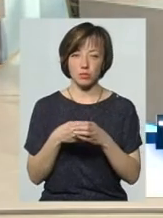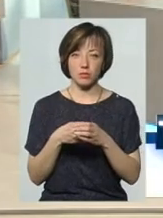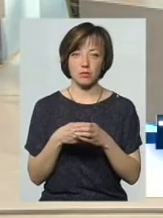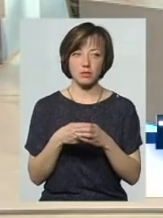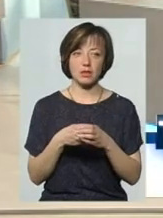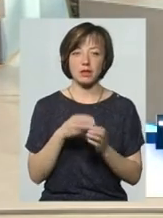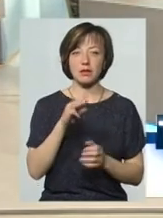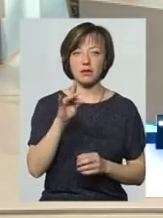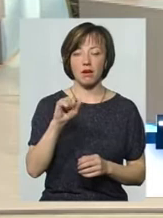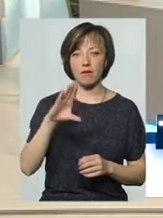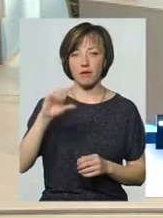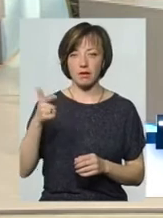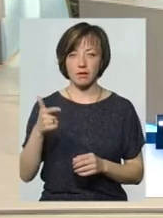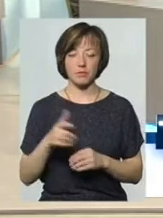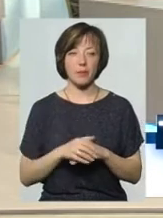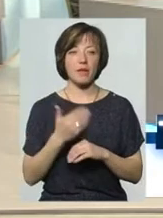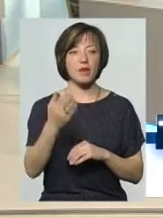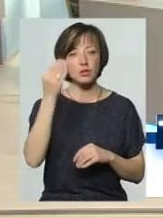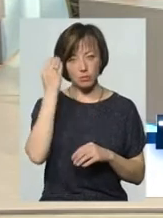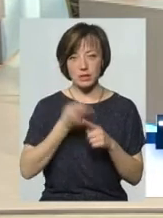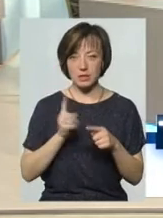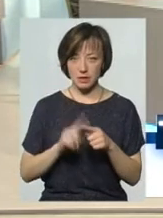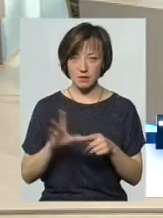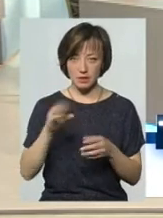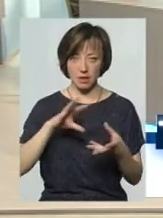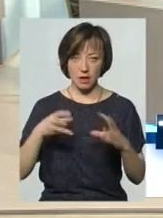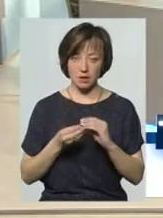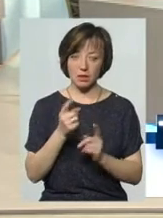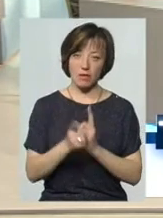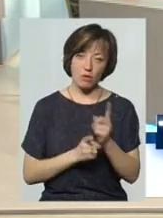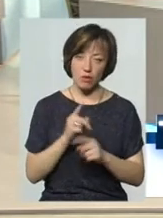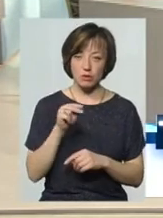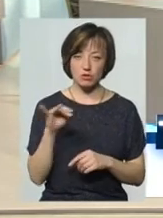за травень 2017. Ваша думка, це все наслідки реформи?